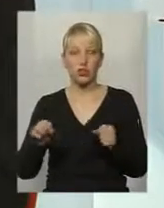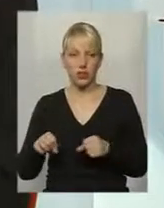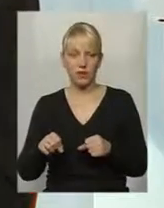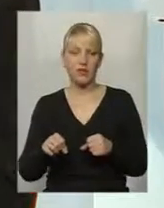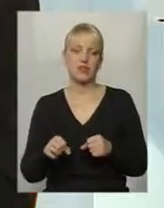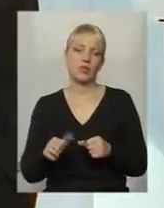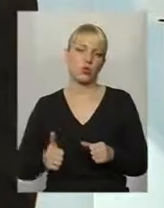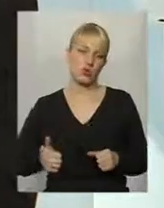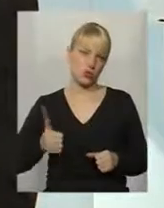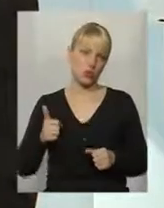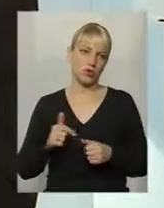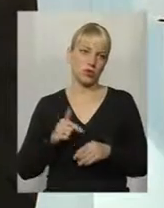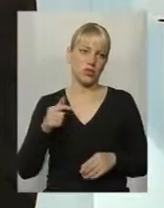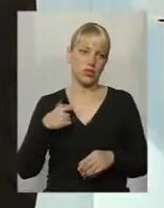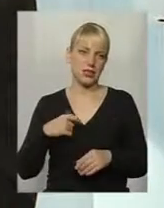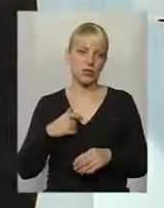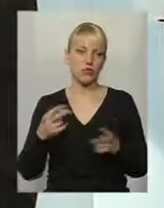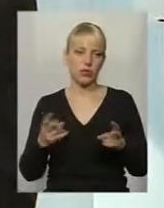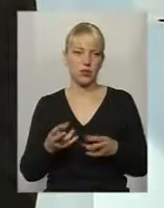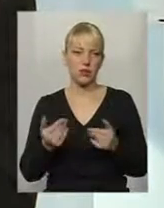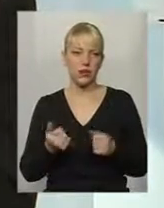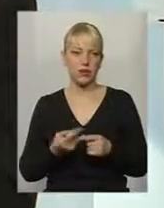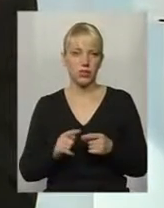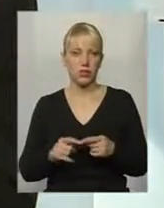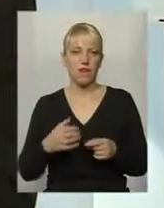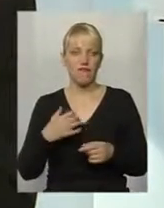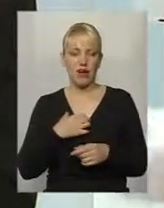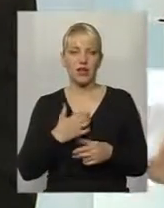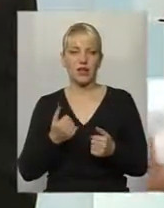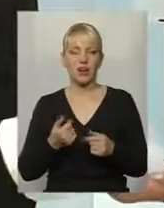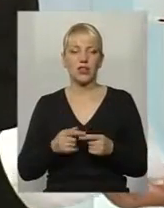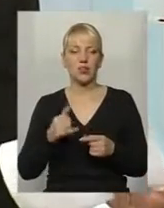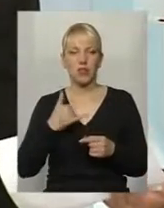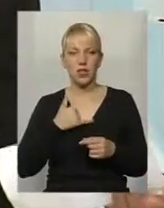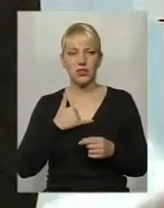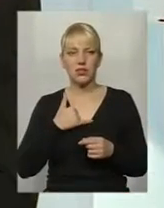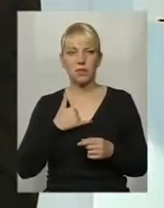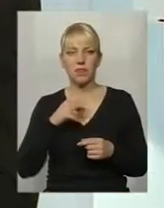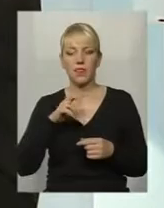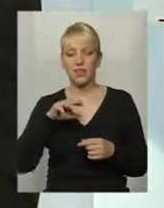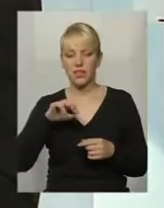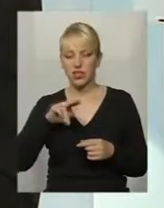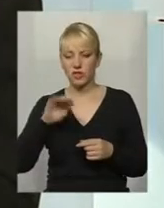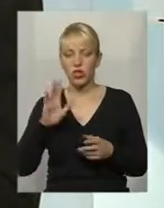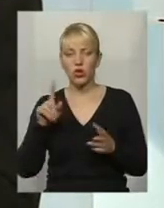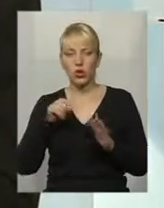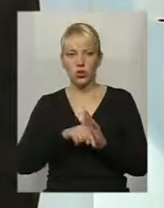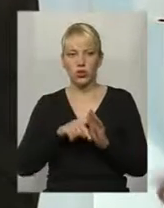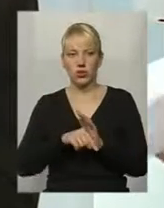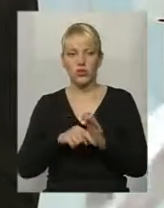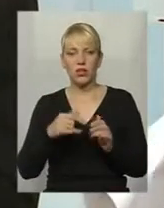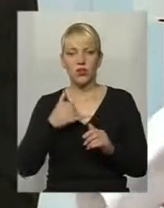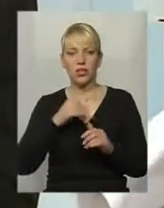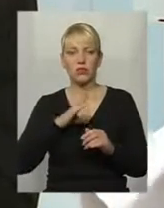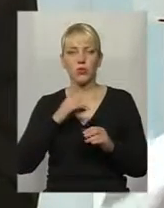достойно відчувати себе потрібним. Це ж важливо. Що з Литичева стосується, то в нас